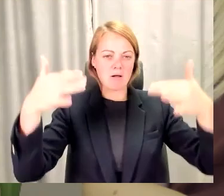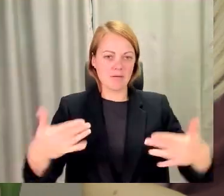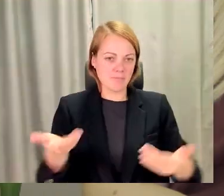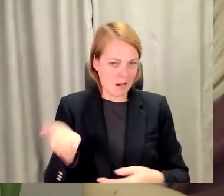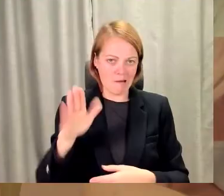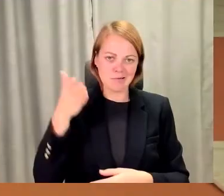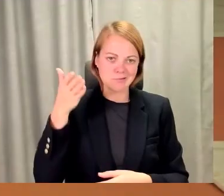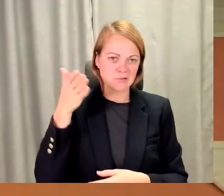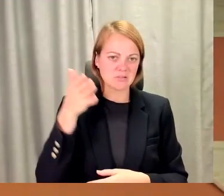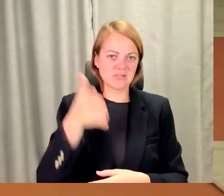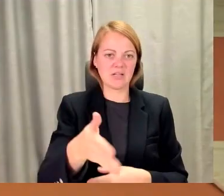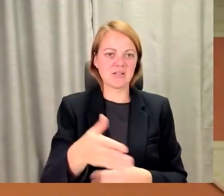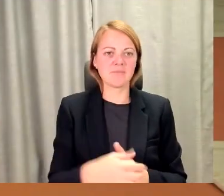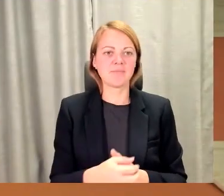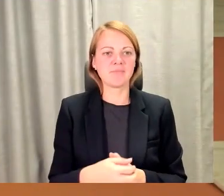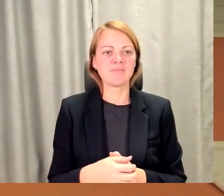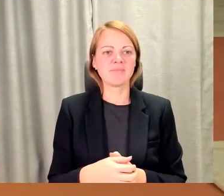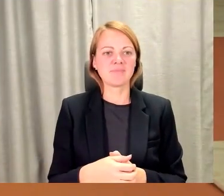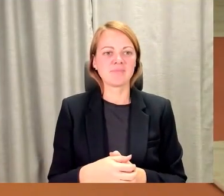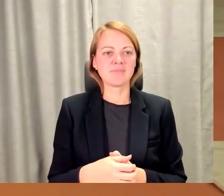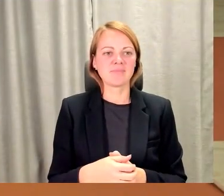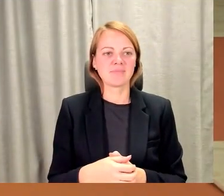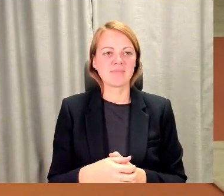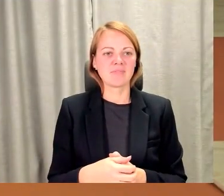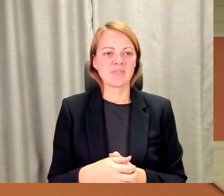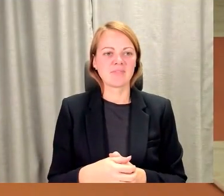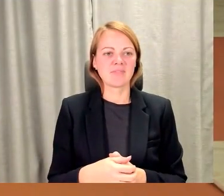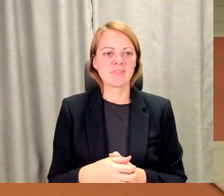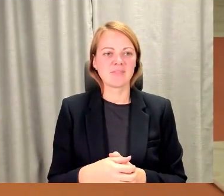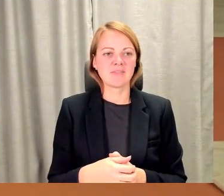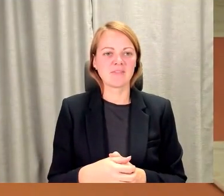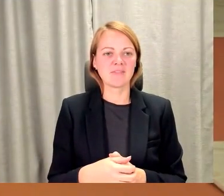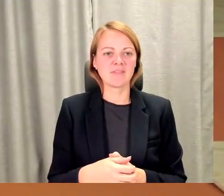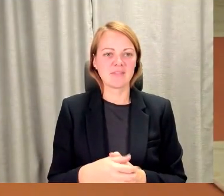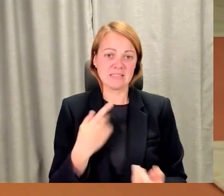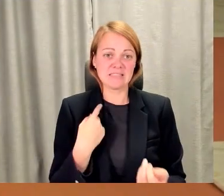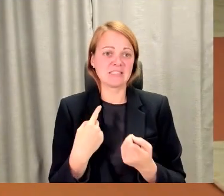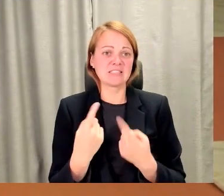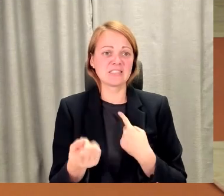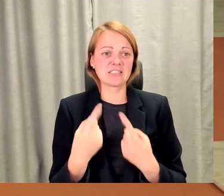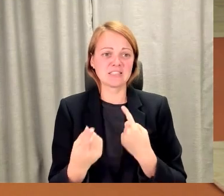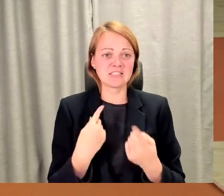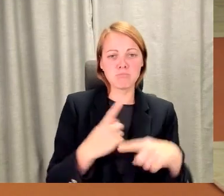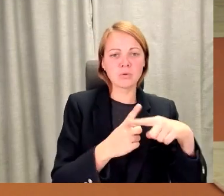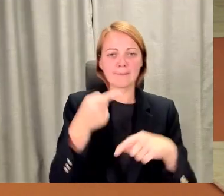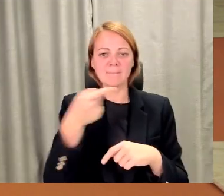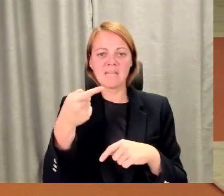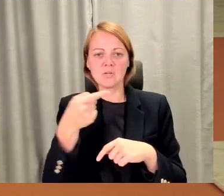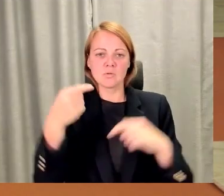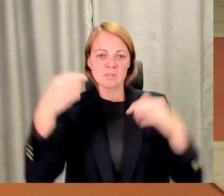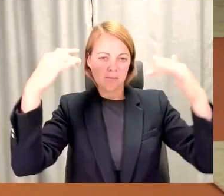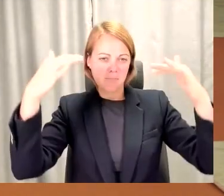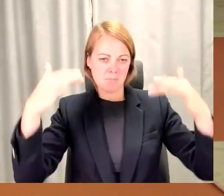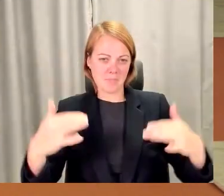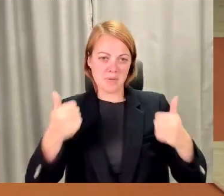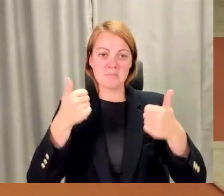Tā ir tāda piezamēta, nu, normāli, saruna cilvēkiem. Mums jāatroda plusi, mīnosi, un jāuzrunā. Paldies vēl. Tātad